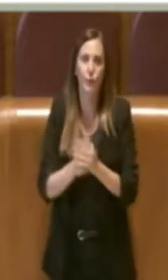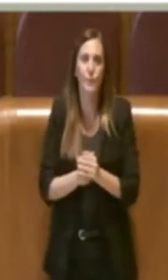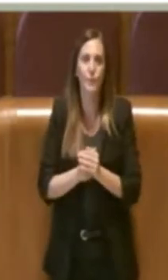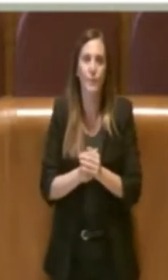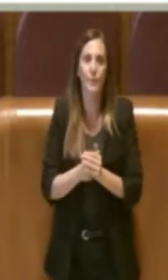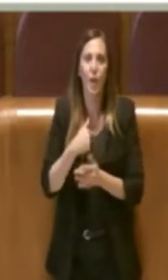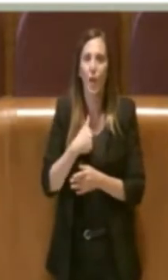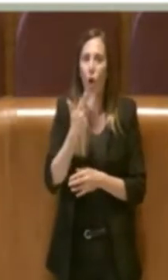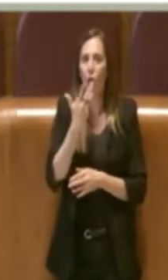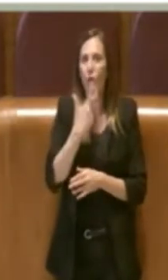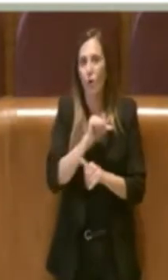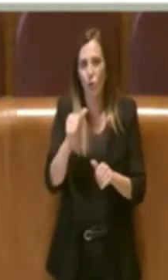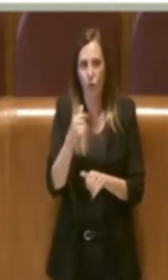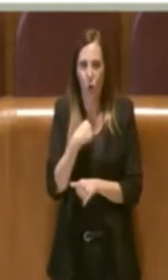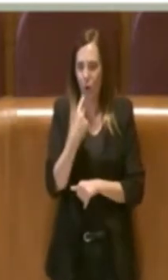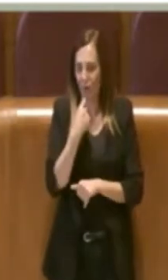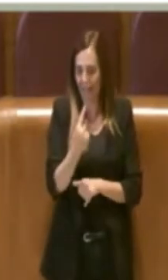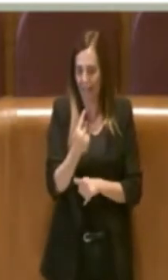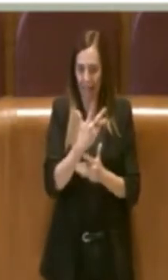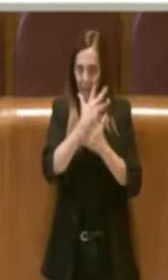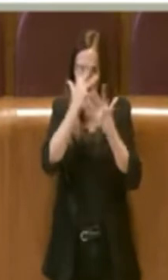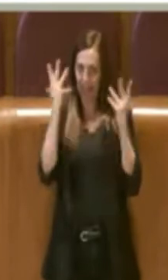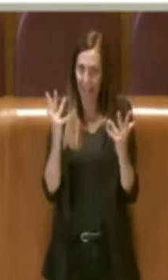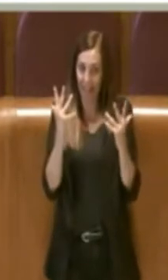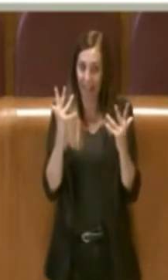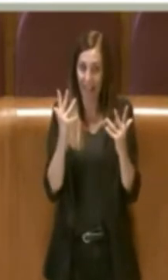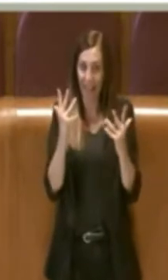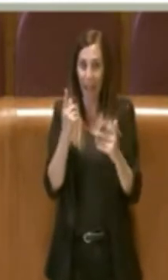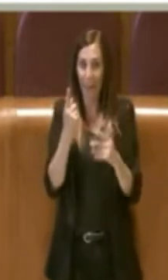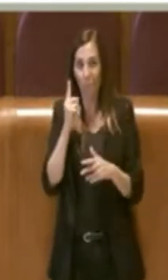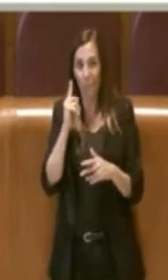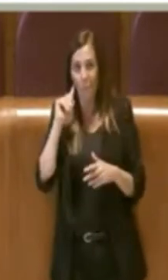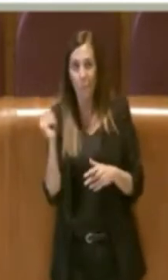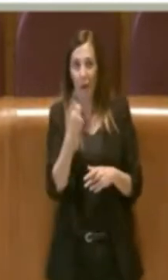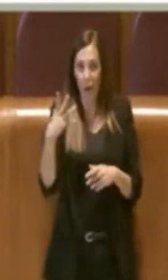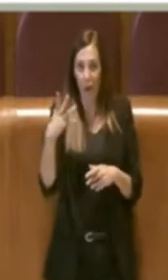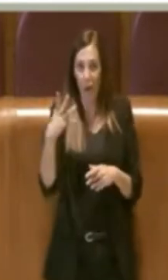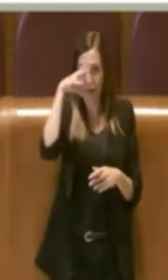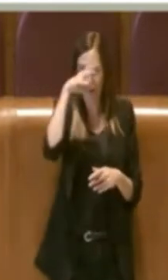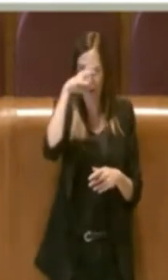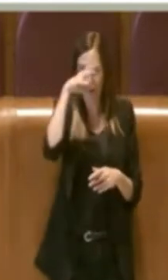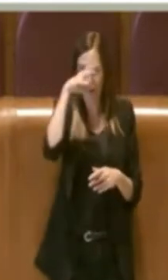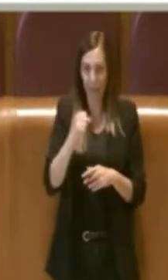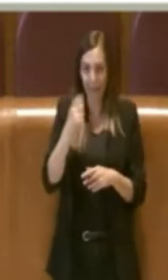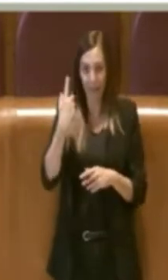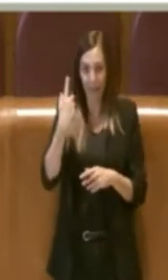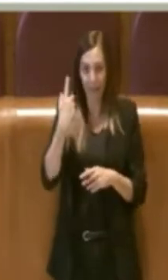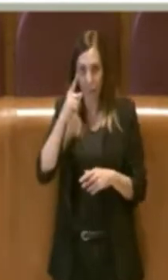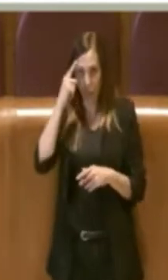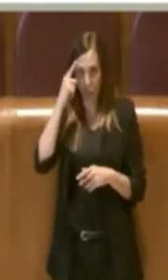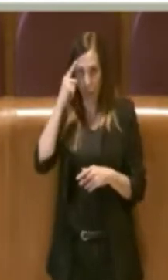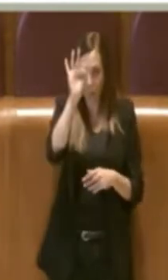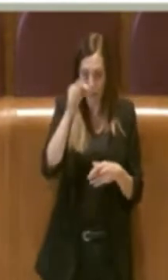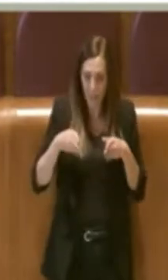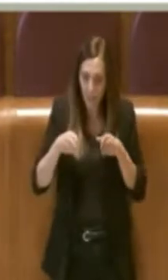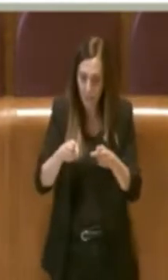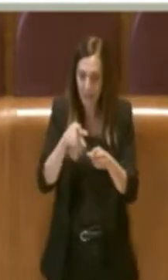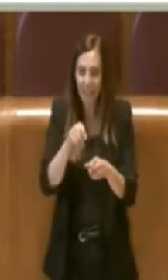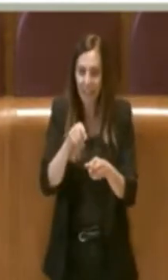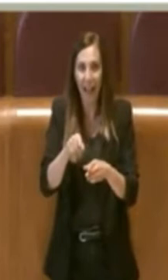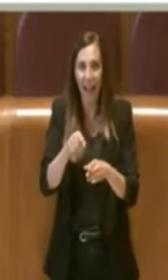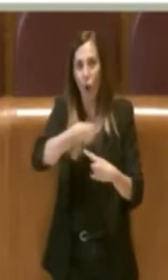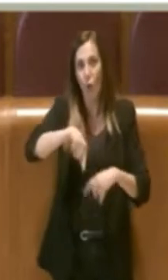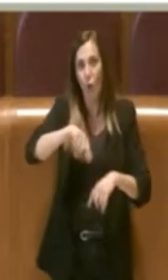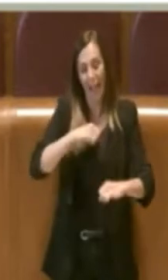Voglio solo puntualizzare una cosa, mi scusi Presidente, prendo un momento in più. Per meglio comprendere come si stia già andando in questa direzione, basta pensare al fatto che la nostra